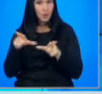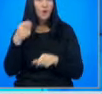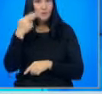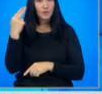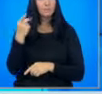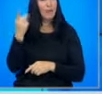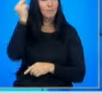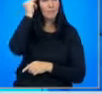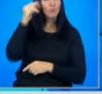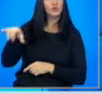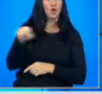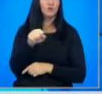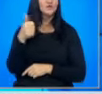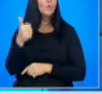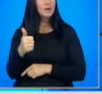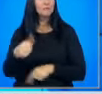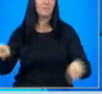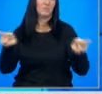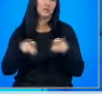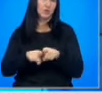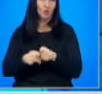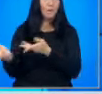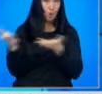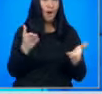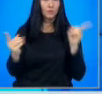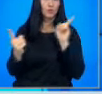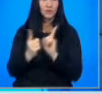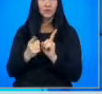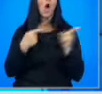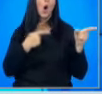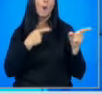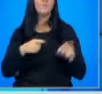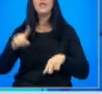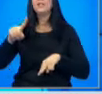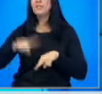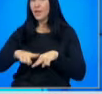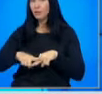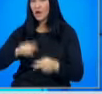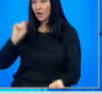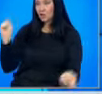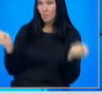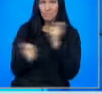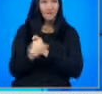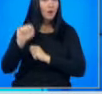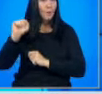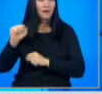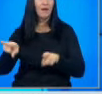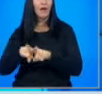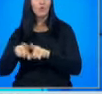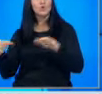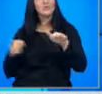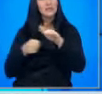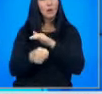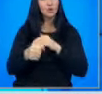по темата. Тя припомни, че ръководството на БСП също е поканено на срещата и Овени Нинова, че е превърнала партията в заложник на